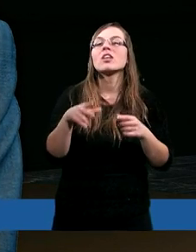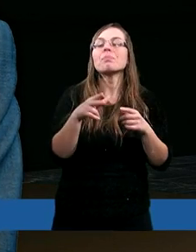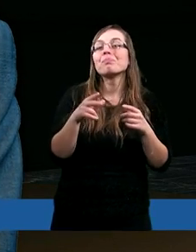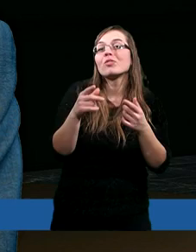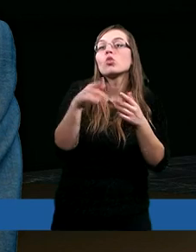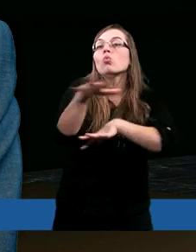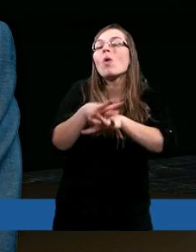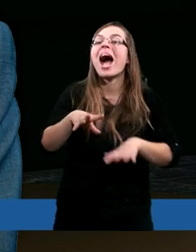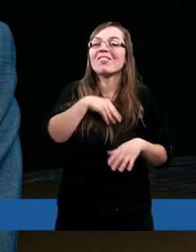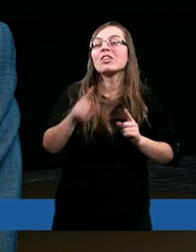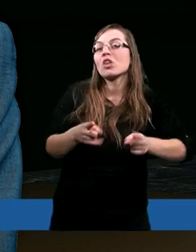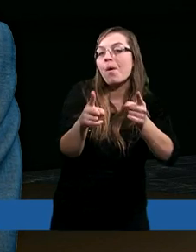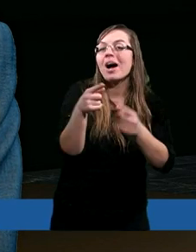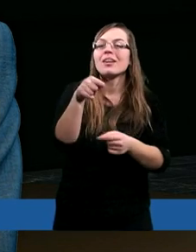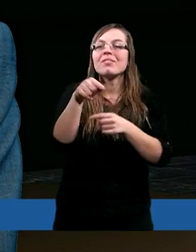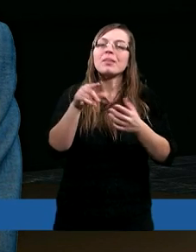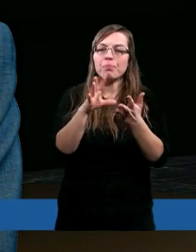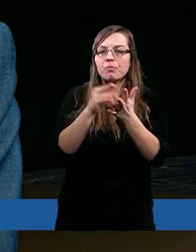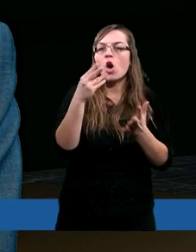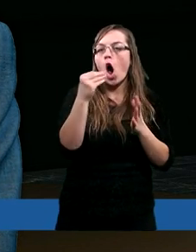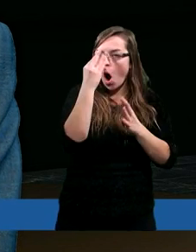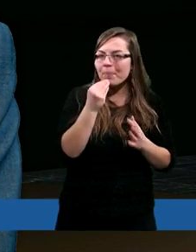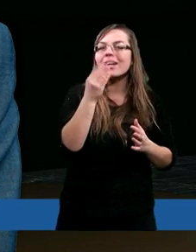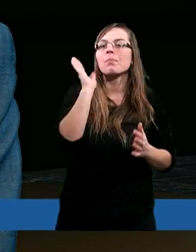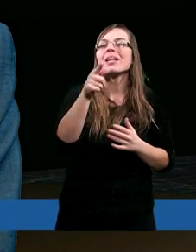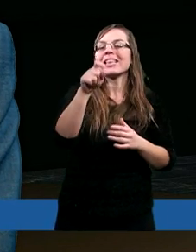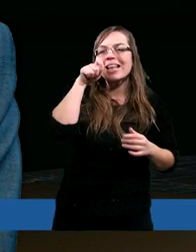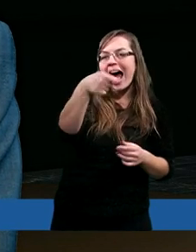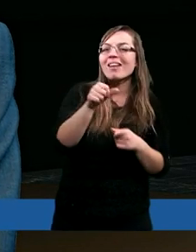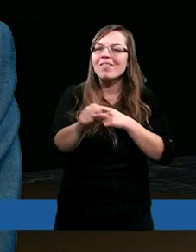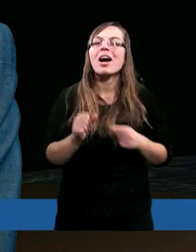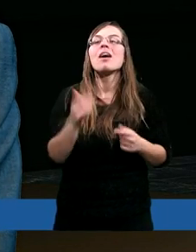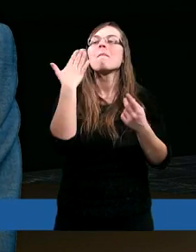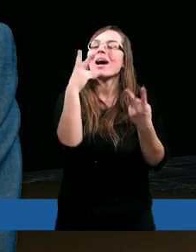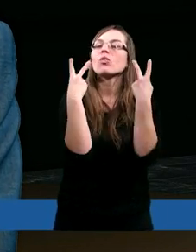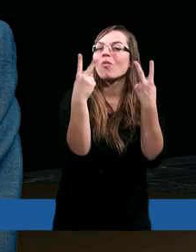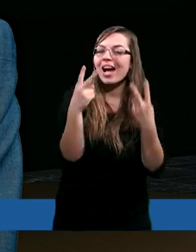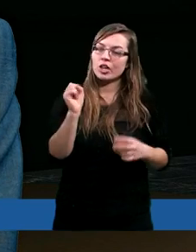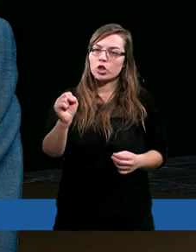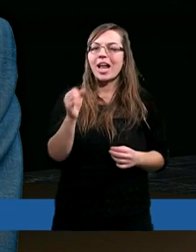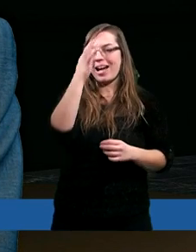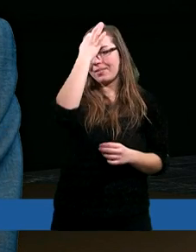Ducha Świętego w tym względzie jest też taka doniosła i bardzo poważna.